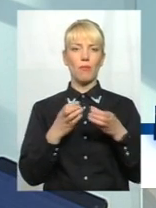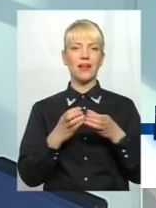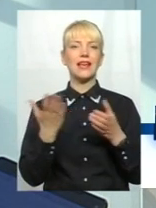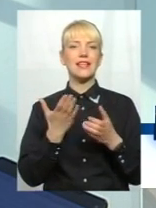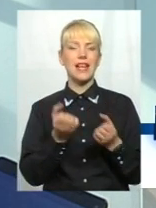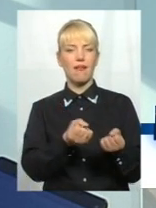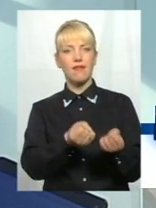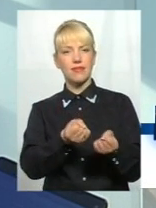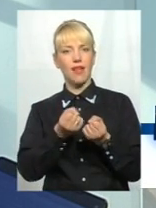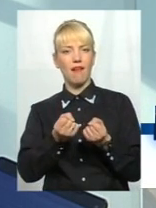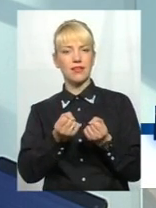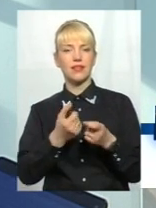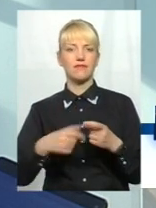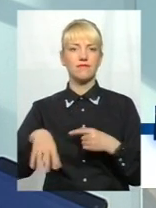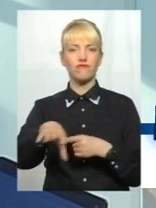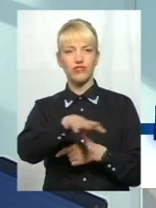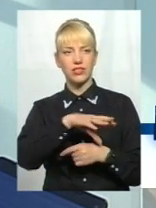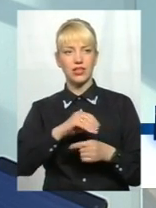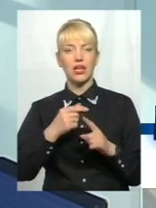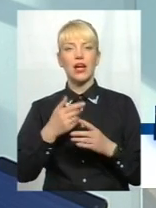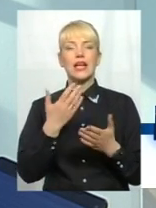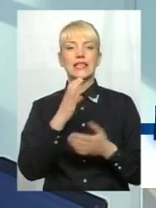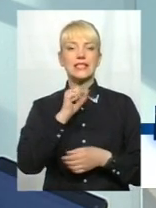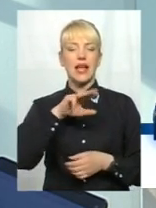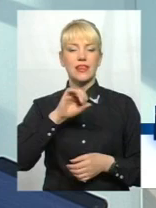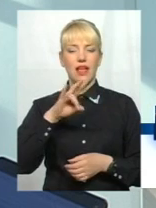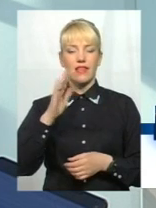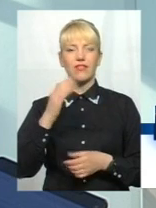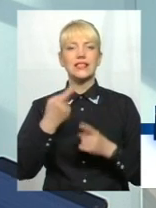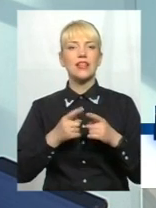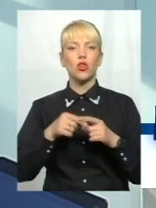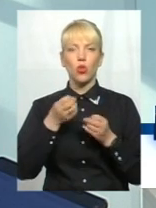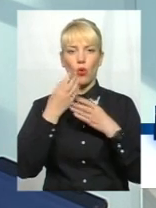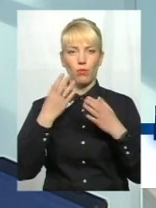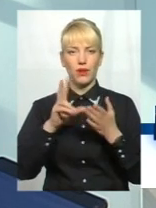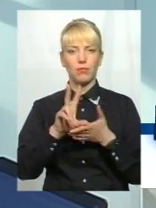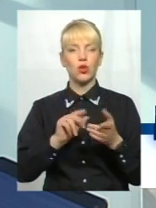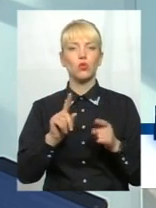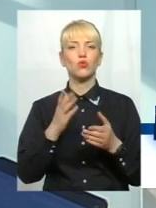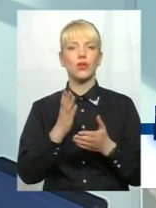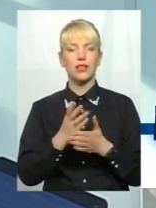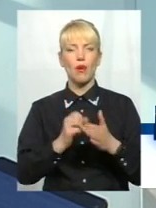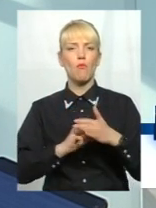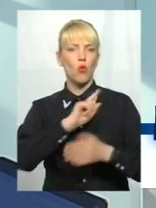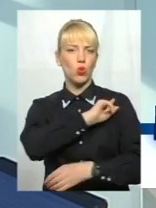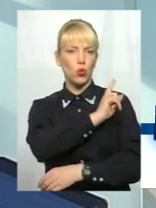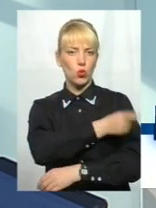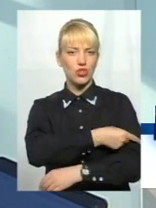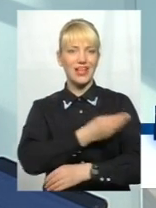соїдним центром росту. Я думаю, наприклад, в Сатані це буде добрий приклад. Чому? Тому що є потужний інвестиційний проєкт